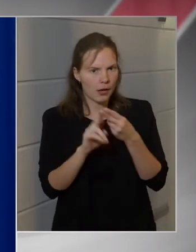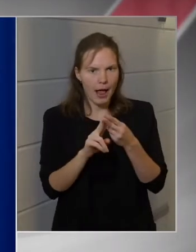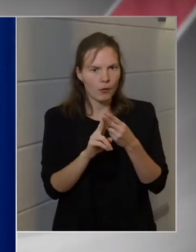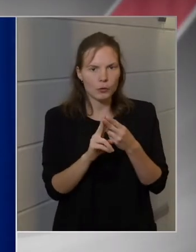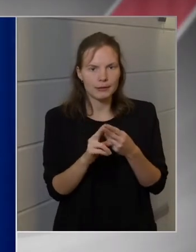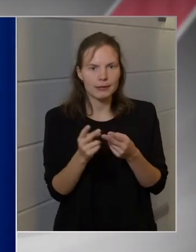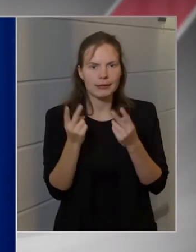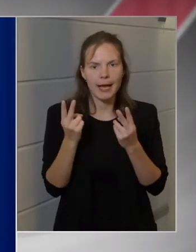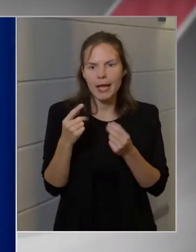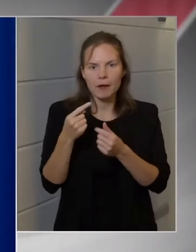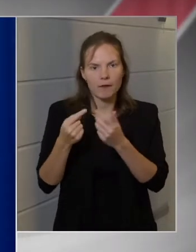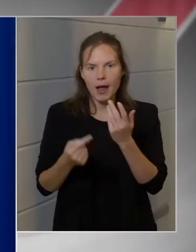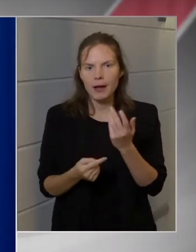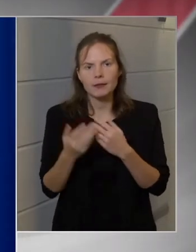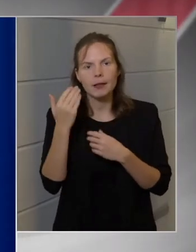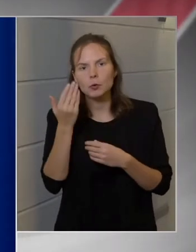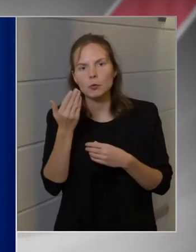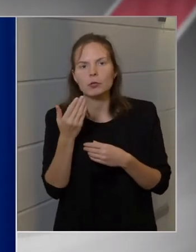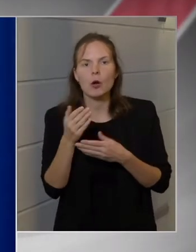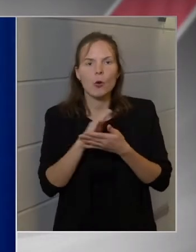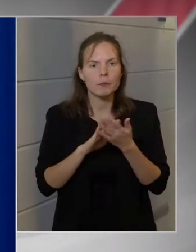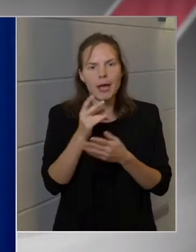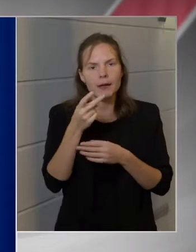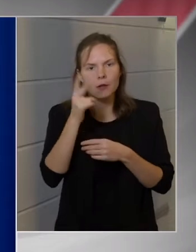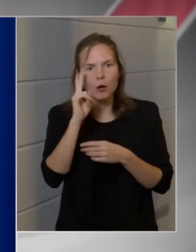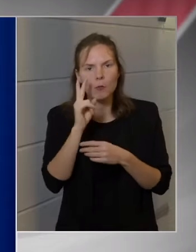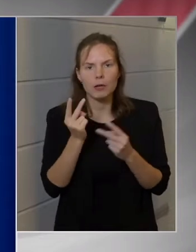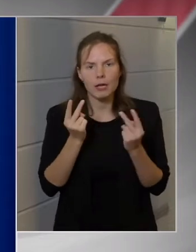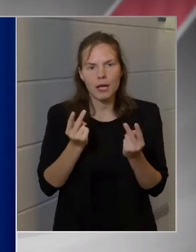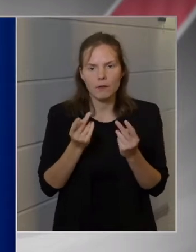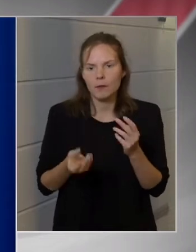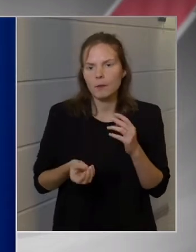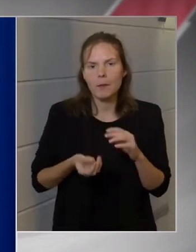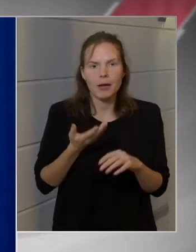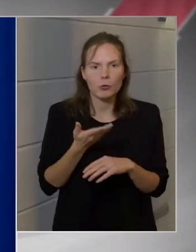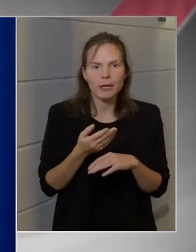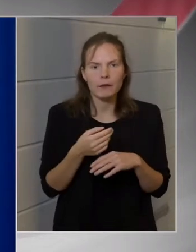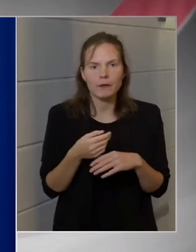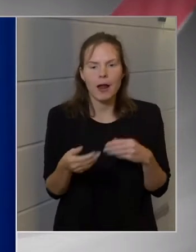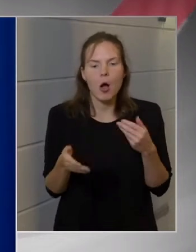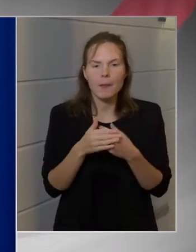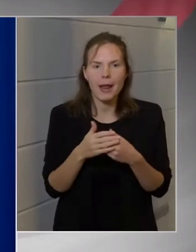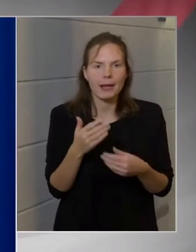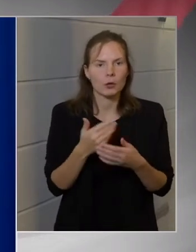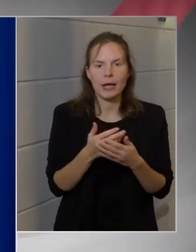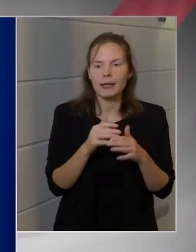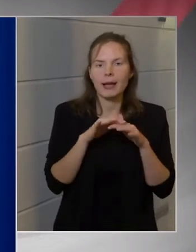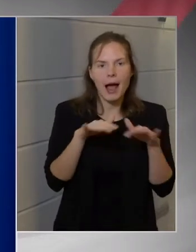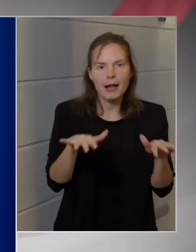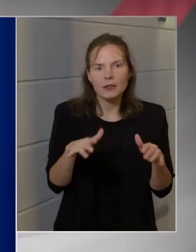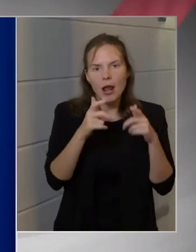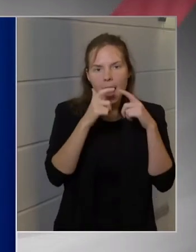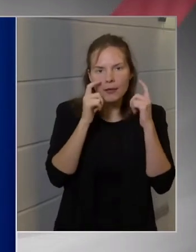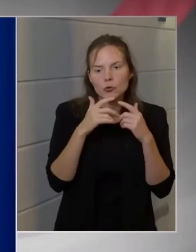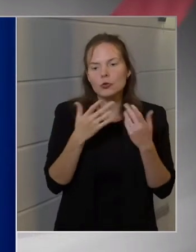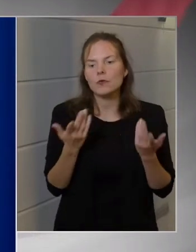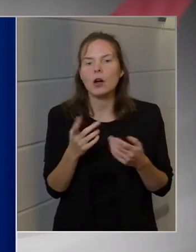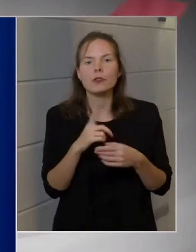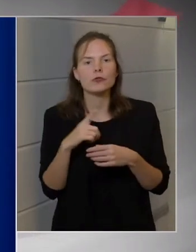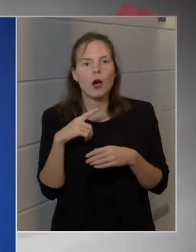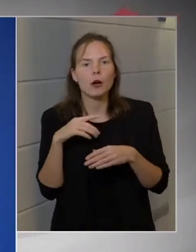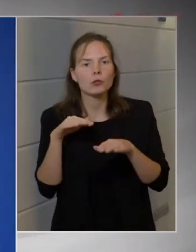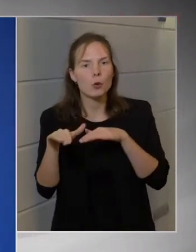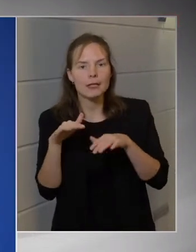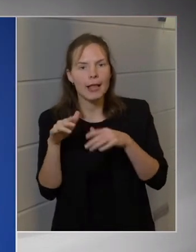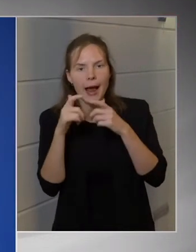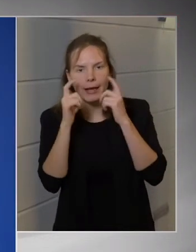az érvekkel, tehát például nem tudja, hogy milyen szakmai érvek merültek fel amellett, hogy legyen általános, vagy hogy legyen csak tömegközlekedésen, vagy hogy ne legyen